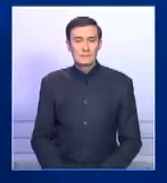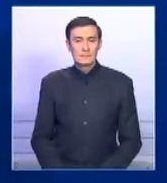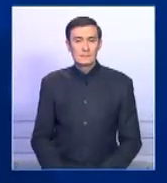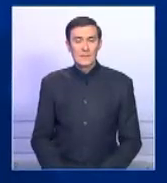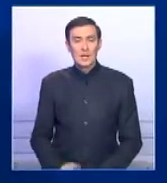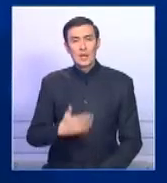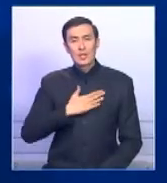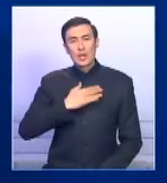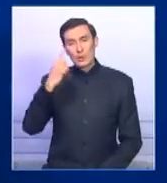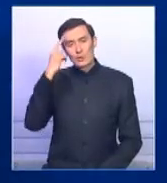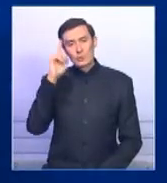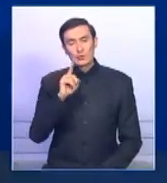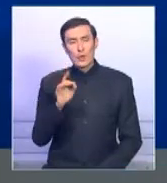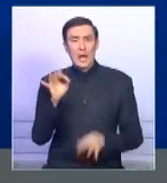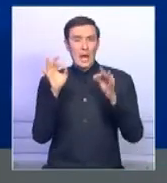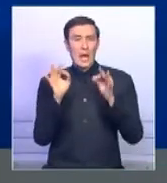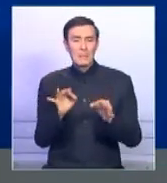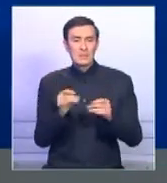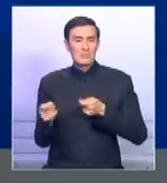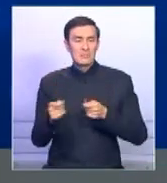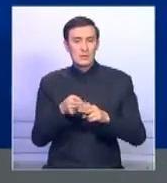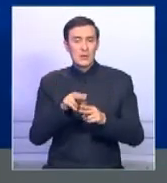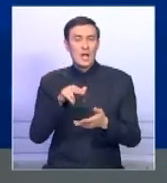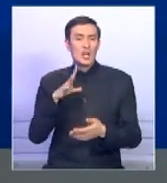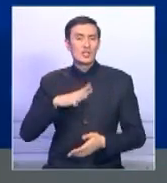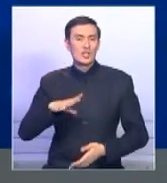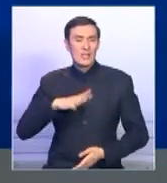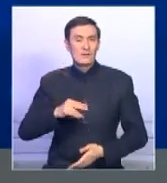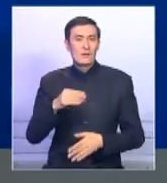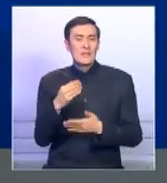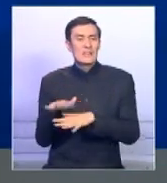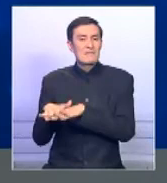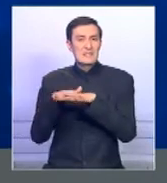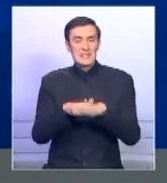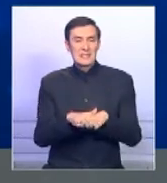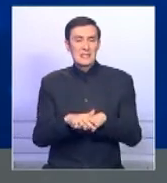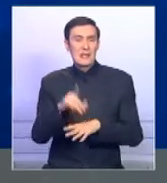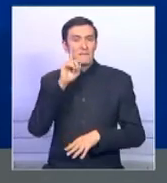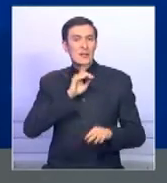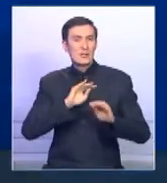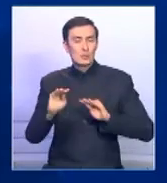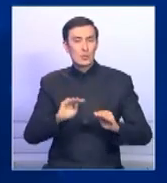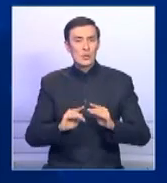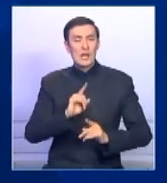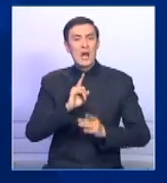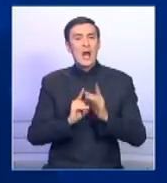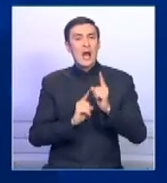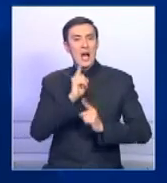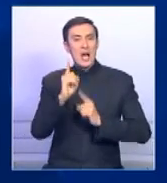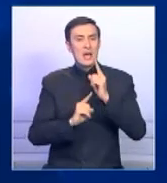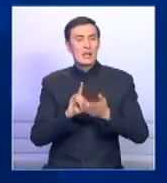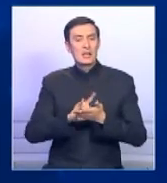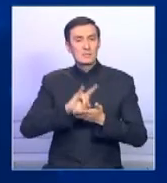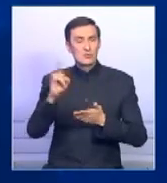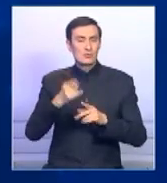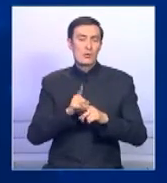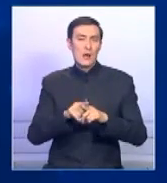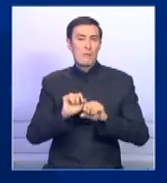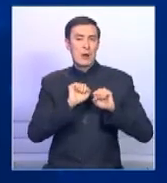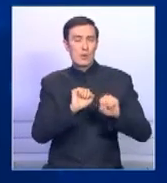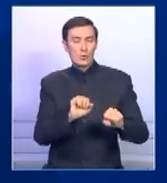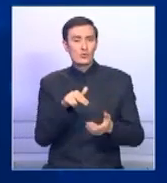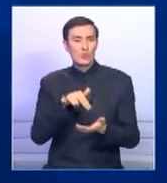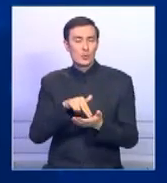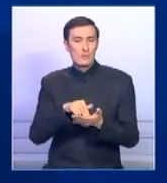Я думаю, оптимизм рынка связан с ожиданиями в области инвестиций в инфраструктуру и аэрокосмическую оборону. Вместе с ожидаемым ростом